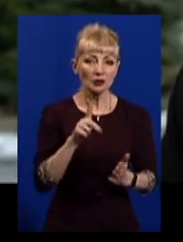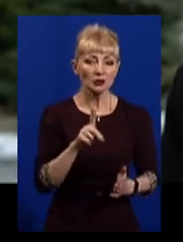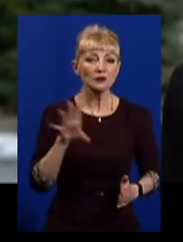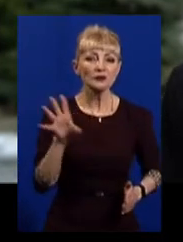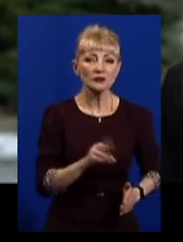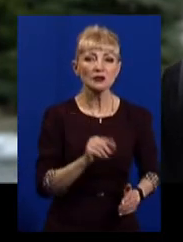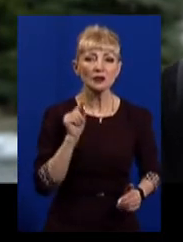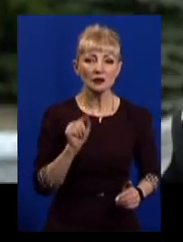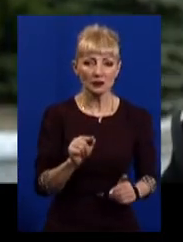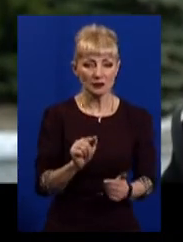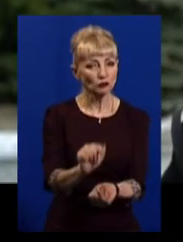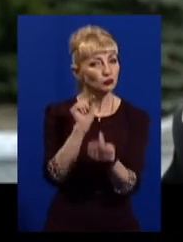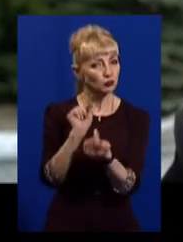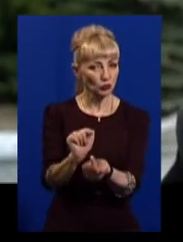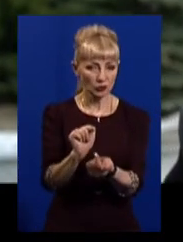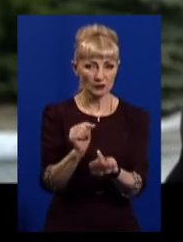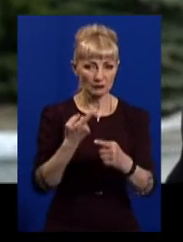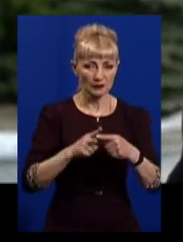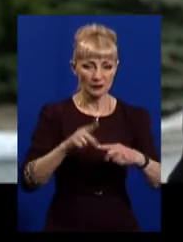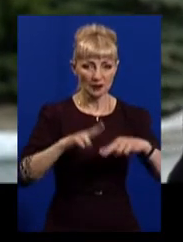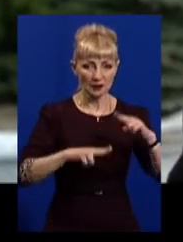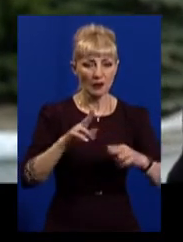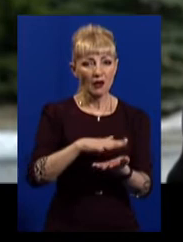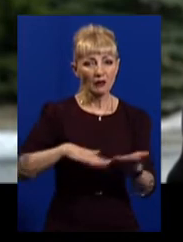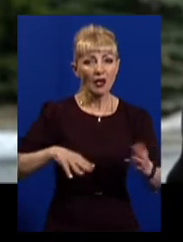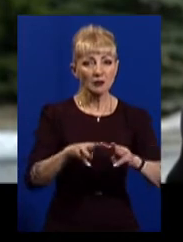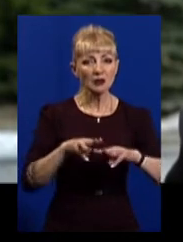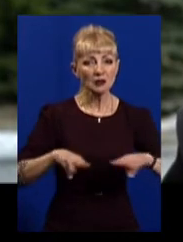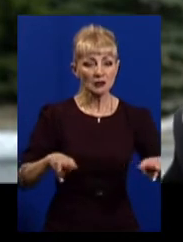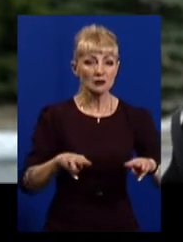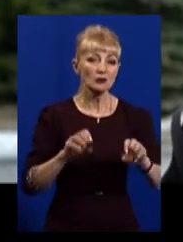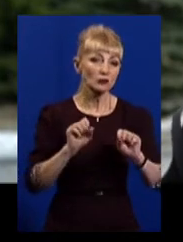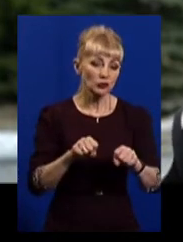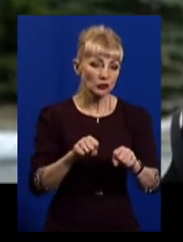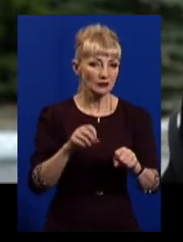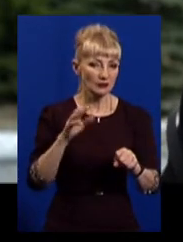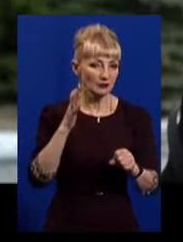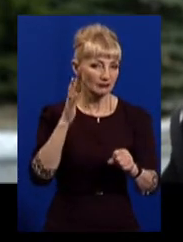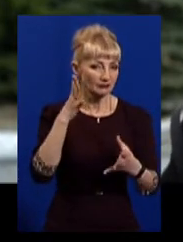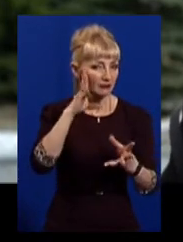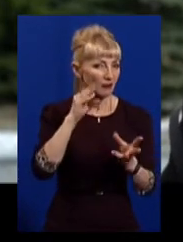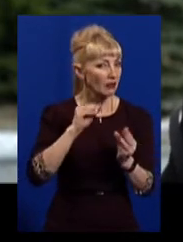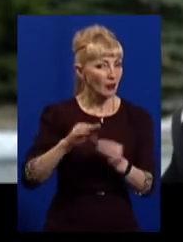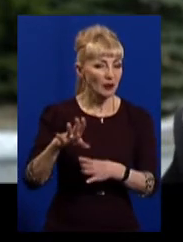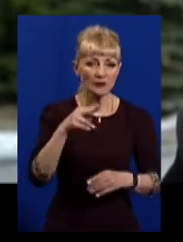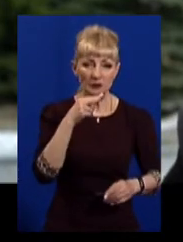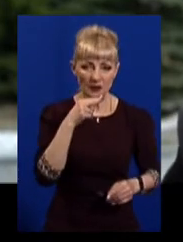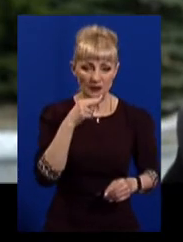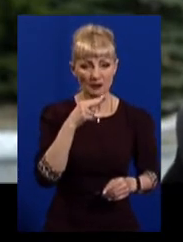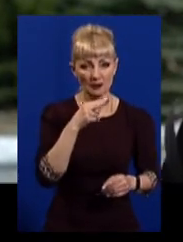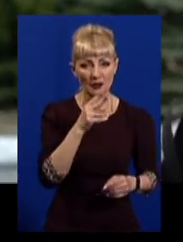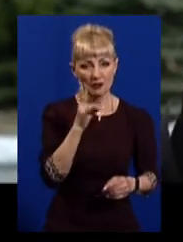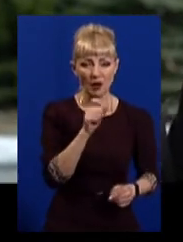проти нього. Далі Міністерство може проігнорувати цю думку громадськості і надати